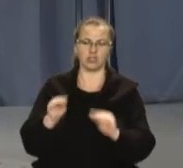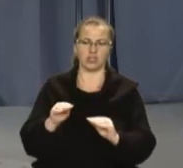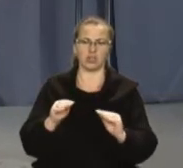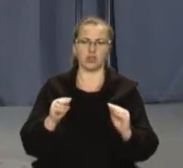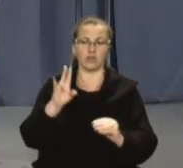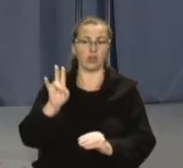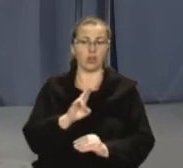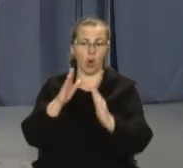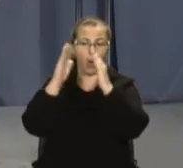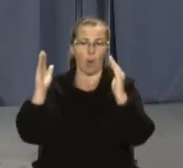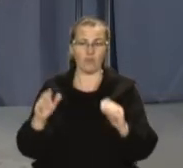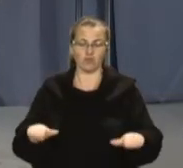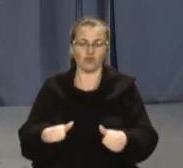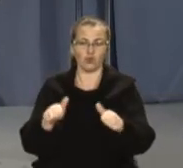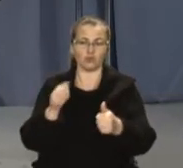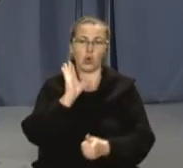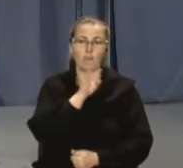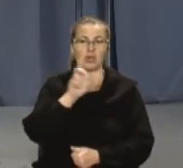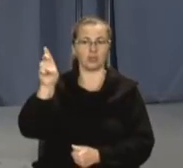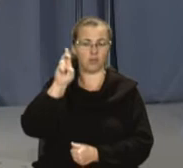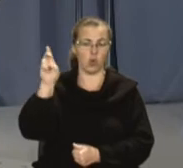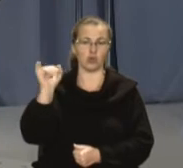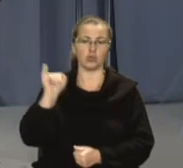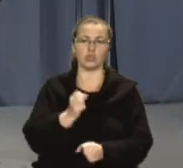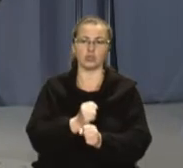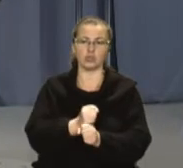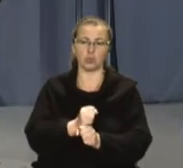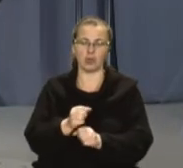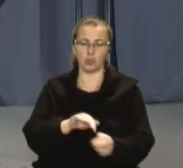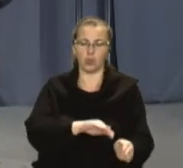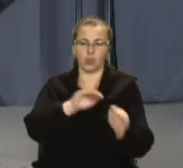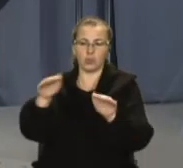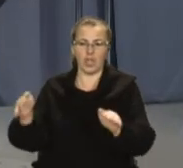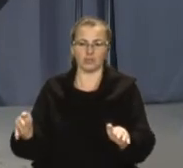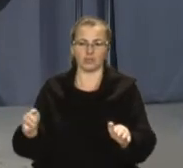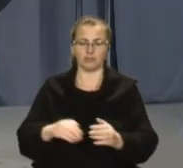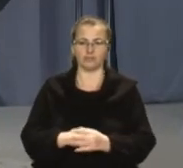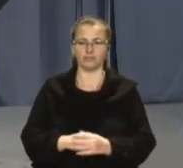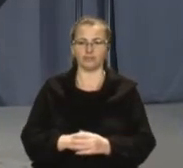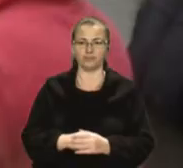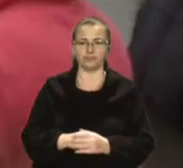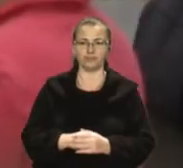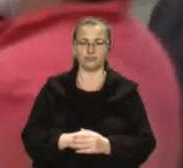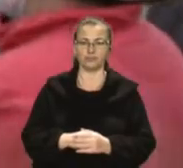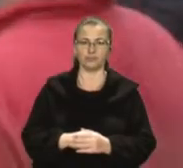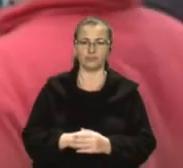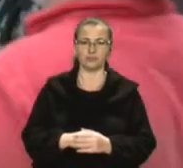капличку із скульптурою Матері Божої та зробили штучний насип. Детальніше далі у сюжеті.